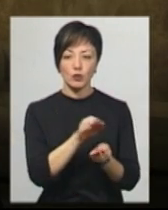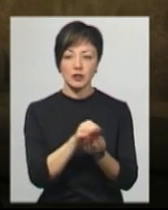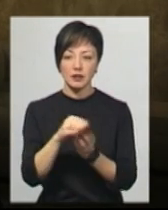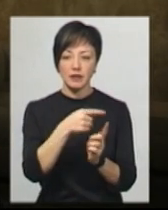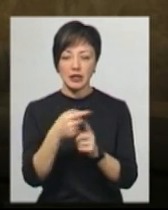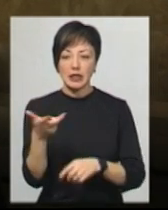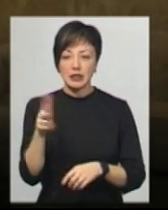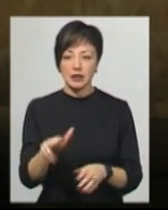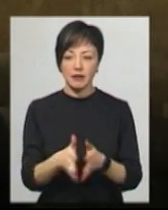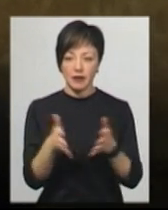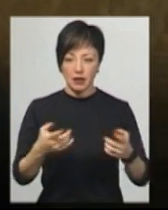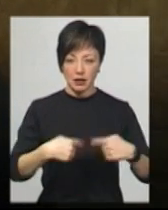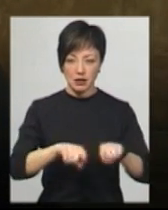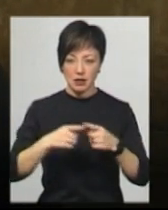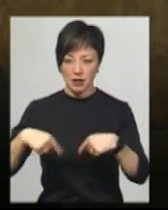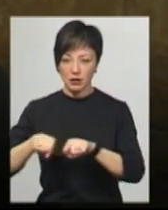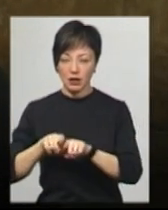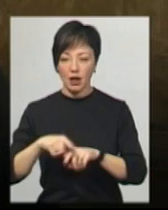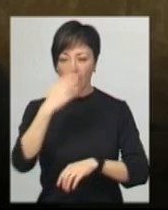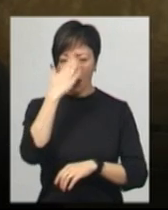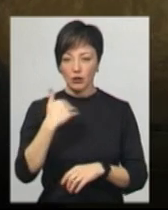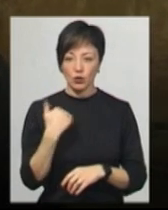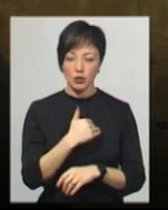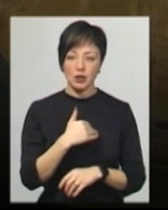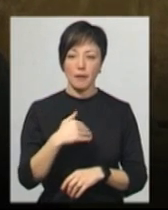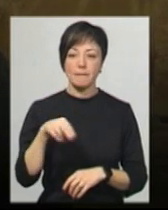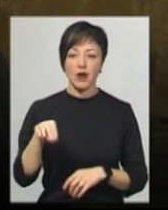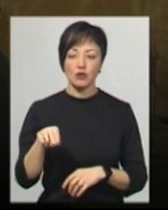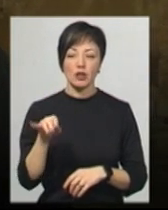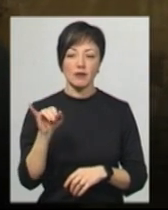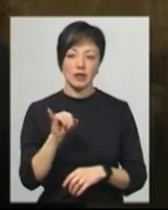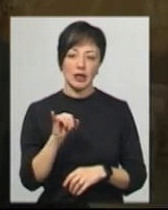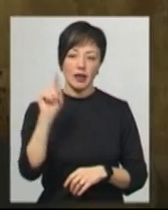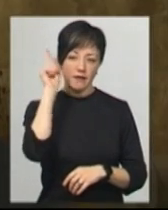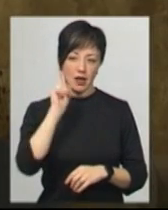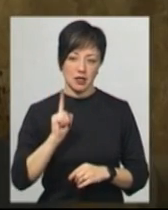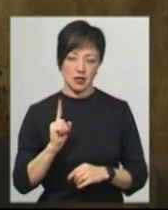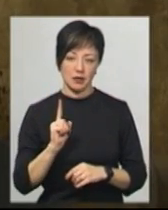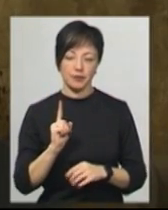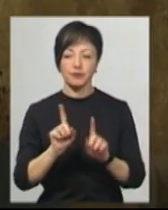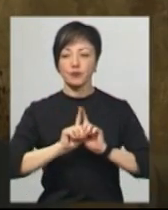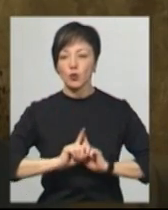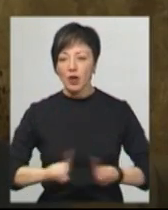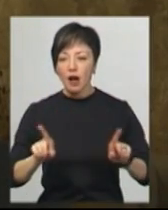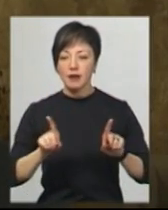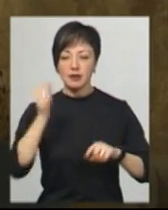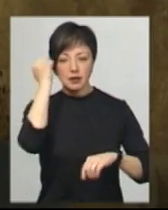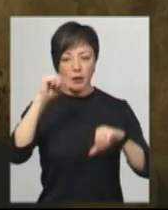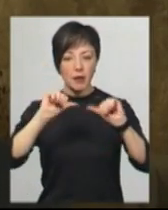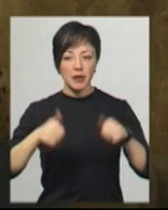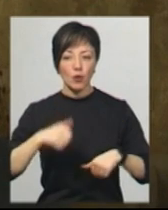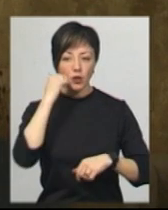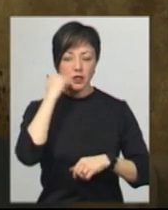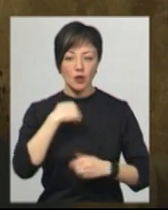великих сектора, це католицький, православний і єврейський. Унікальність пам'яток на